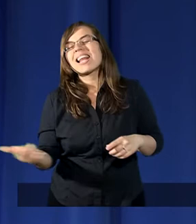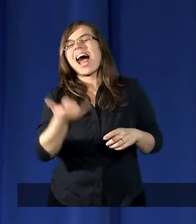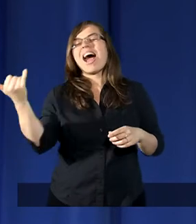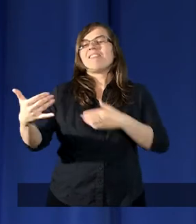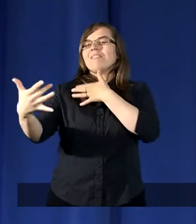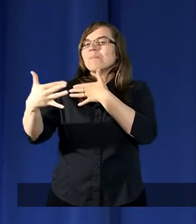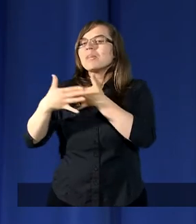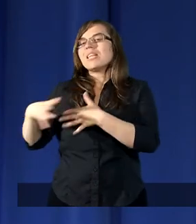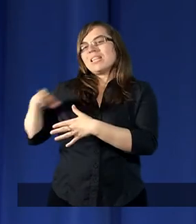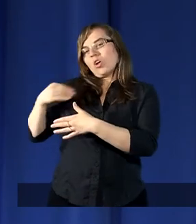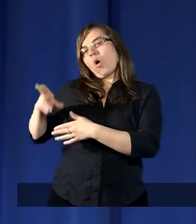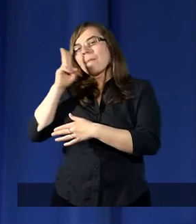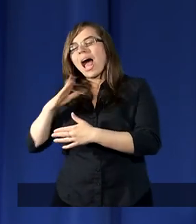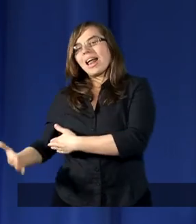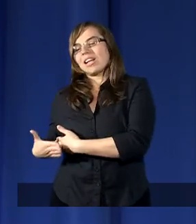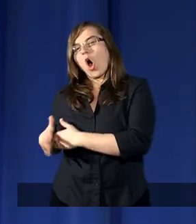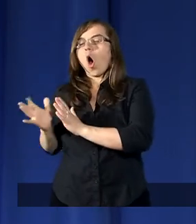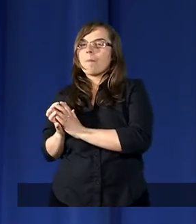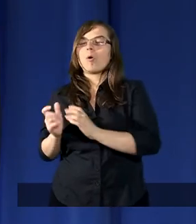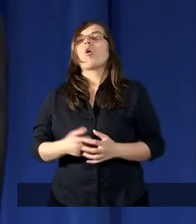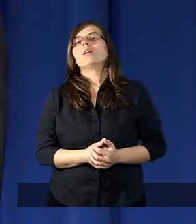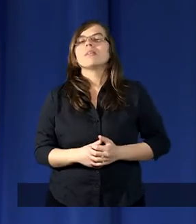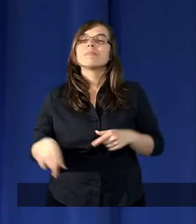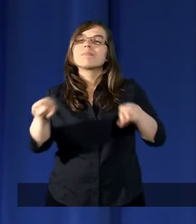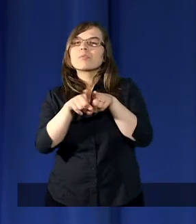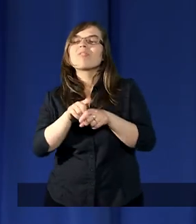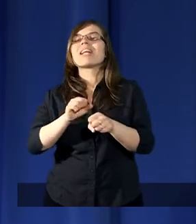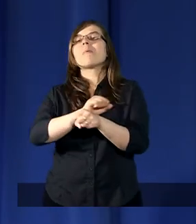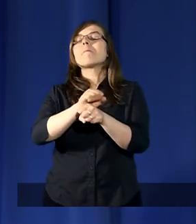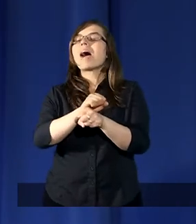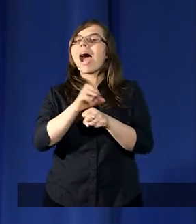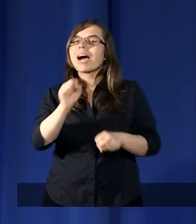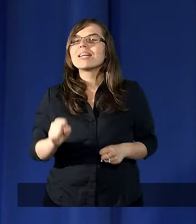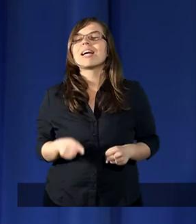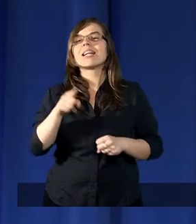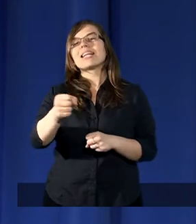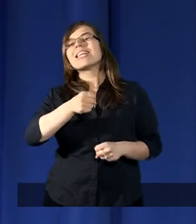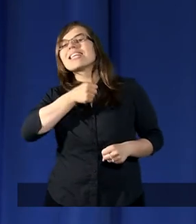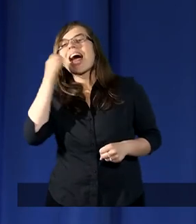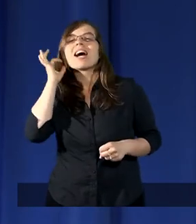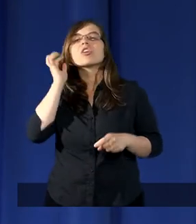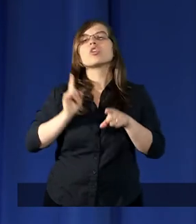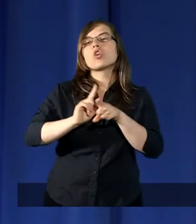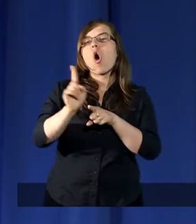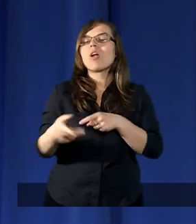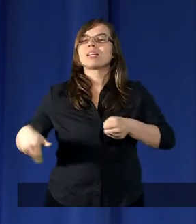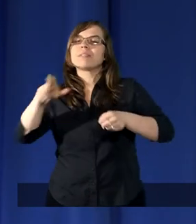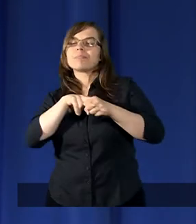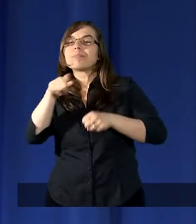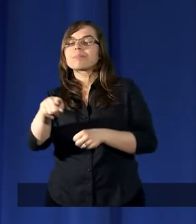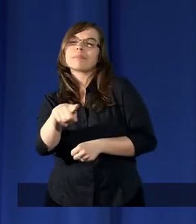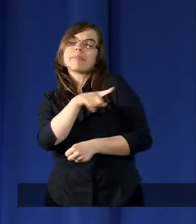blisko. Również Maria, starsza siostra, która tam